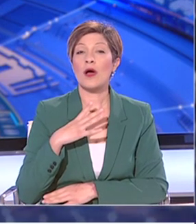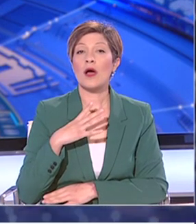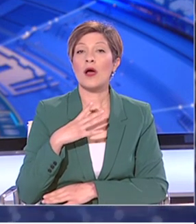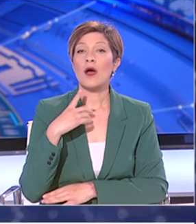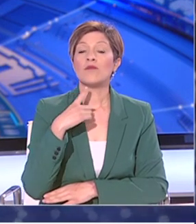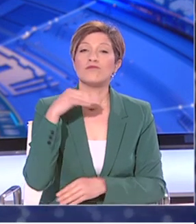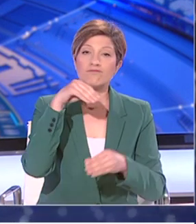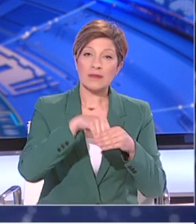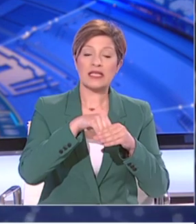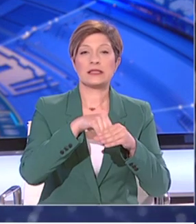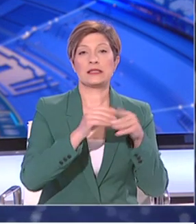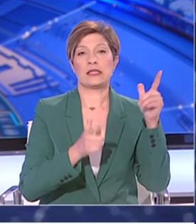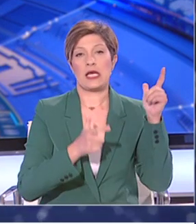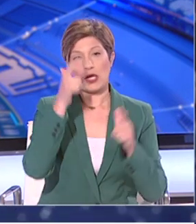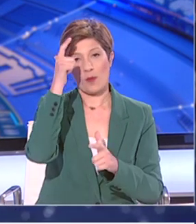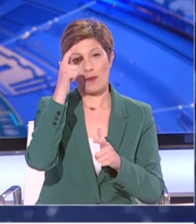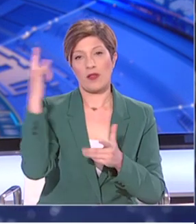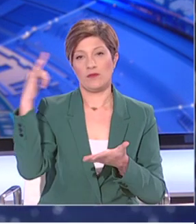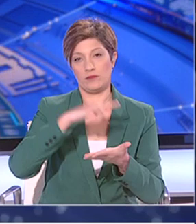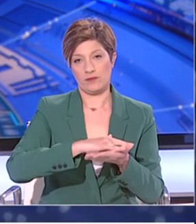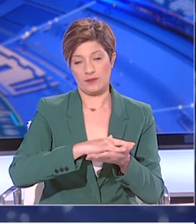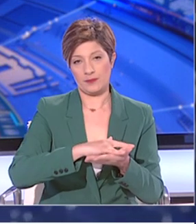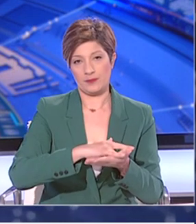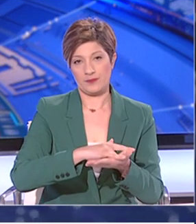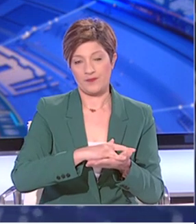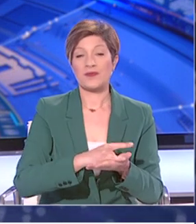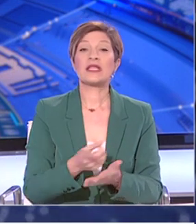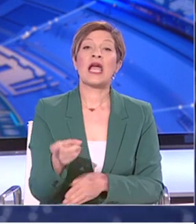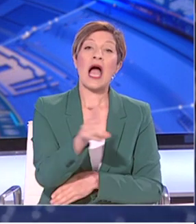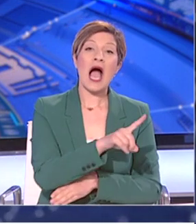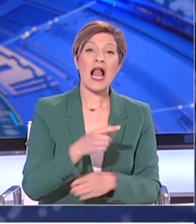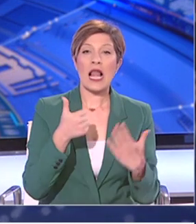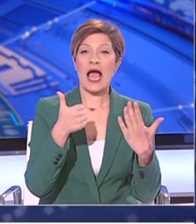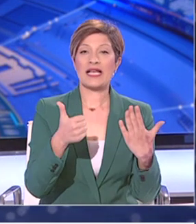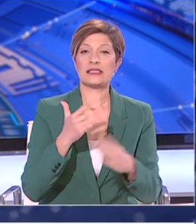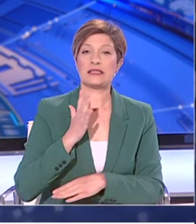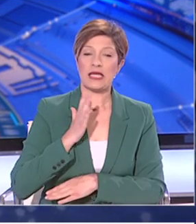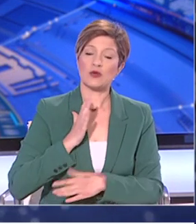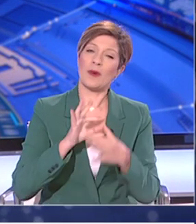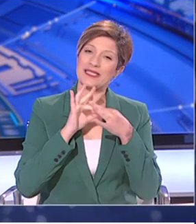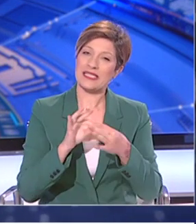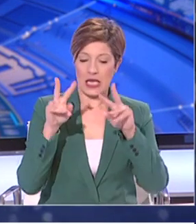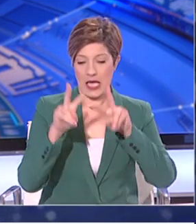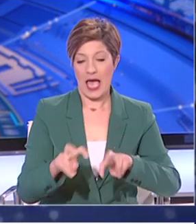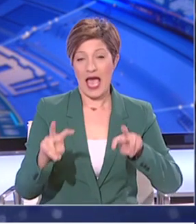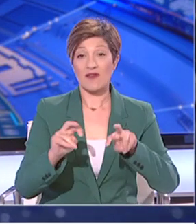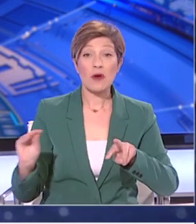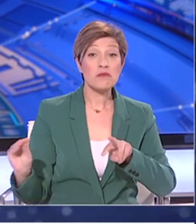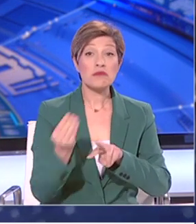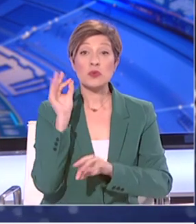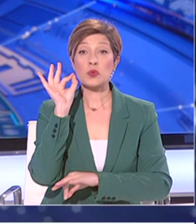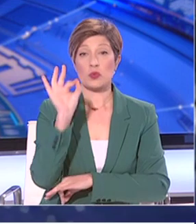ειρηνευτικής δύναμης μεταξιωτικών ιστορικών. Για άλλα έξι επιβεωμένα κρούσματα συνεχίζεται η διερεύνηση.